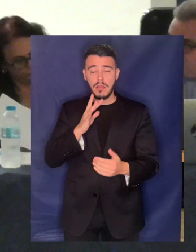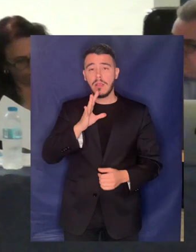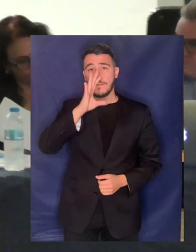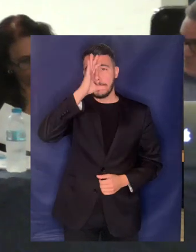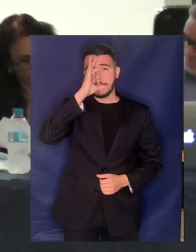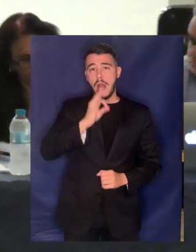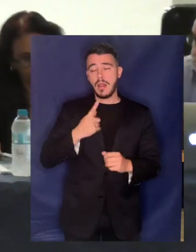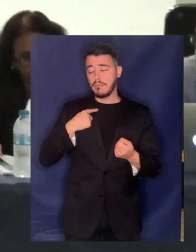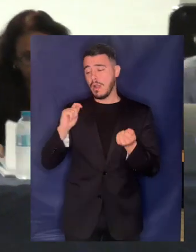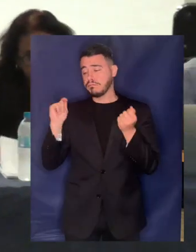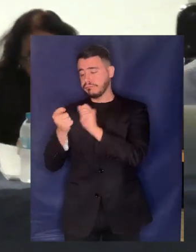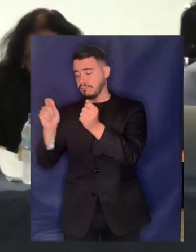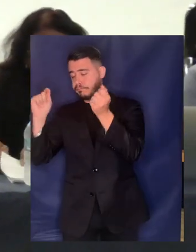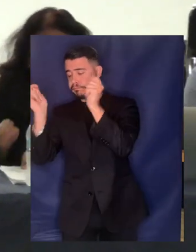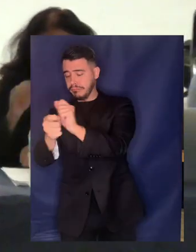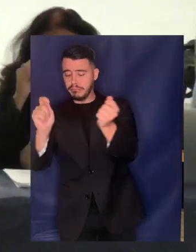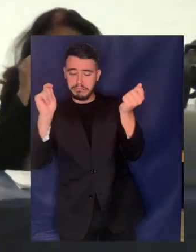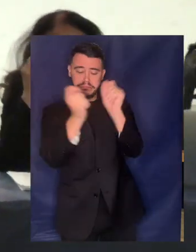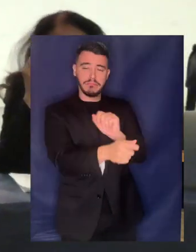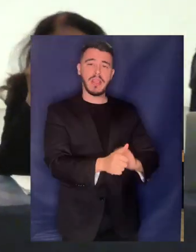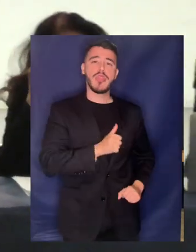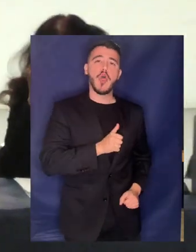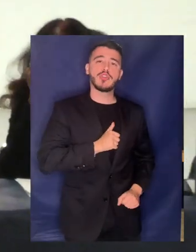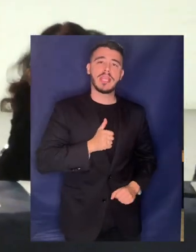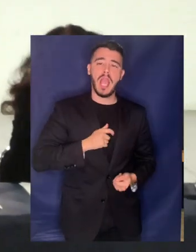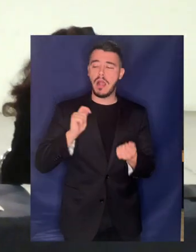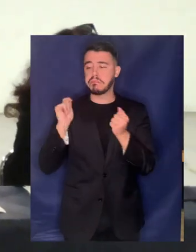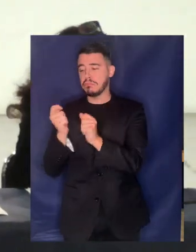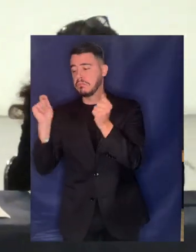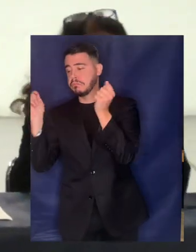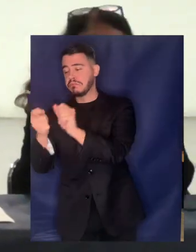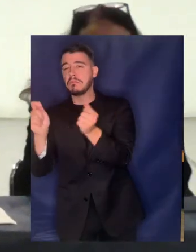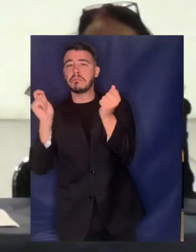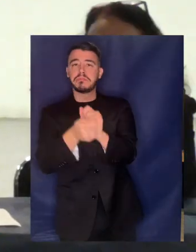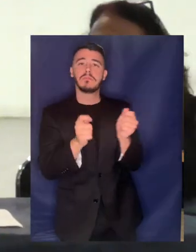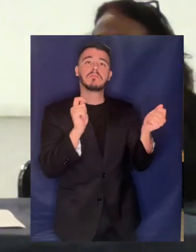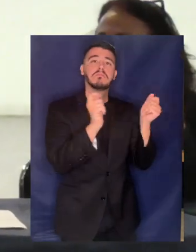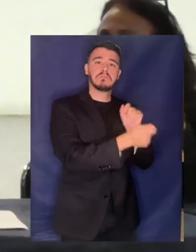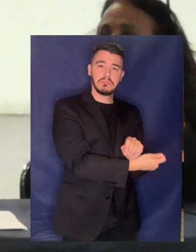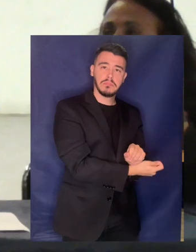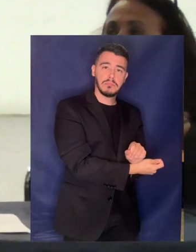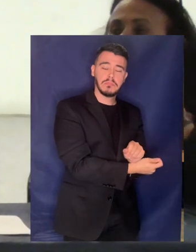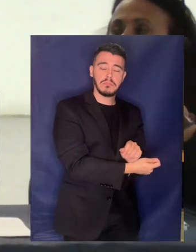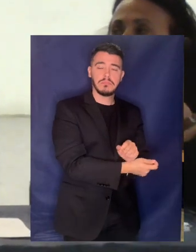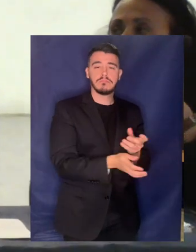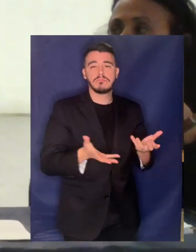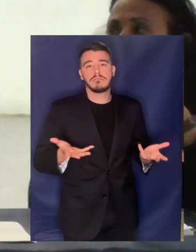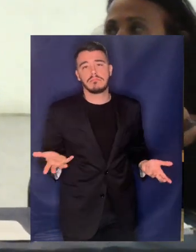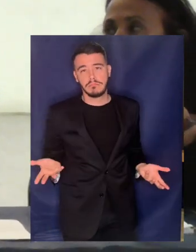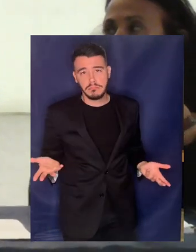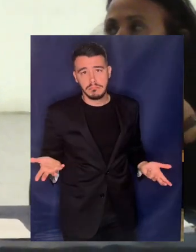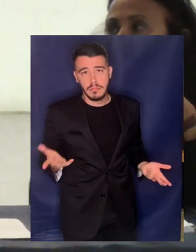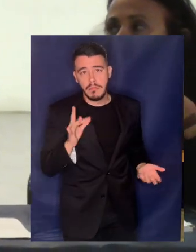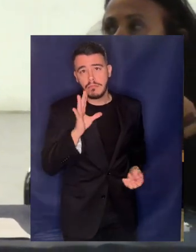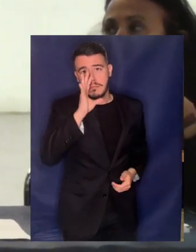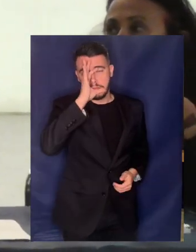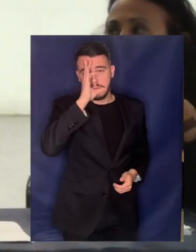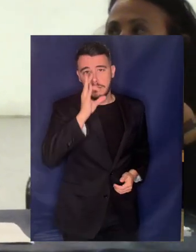νεοφιλελεύθερων πρακτικών νεοβαλκανικού τύπου θα έλεγα γιατί δεν είναι είναι και κακή απομίμηση